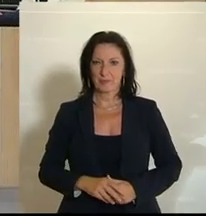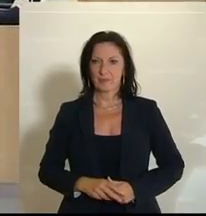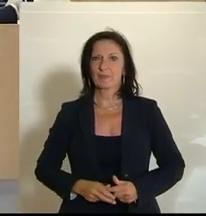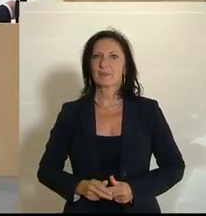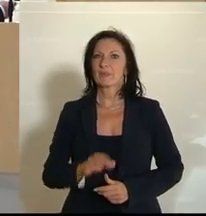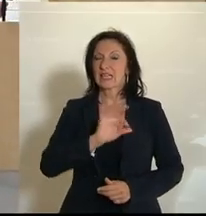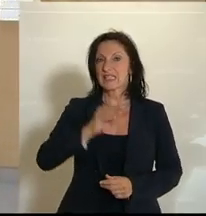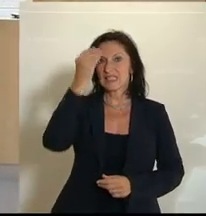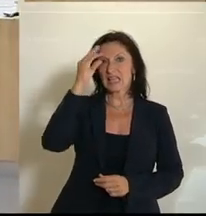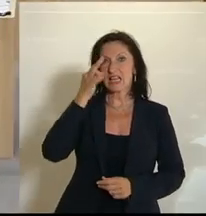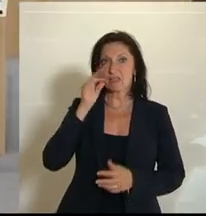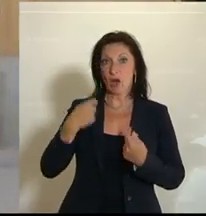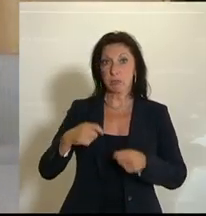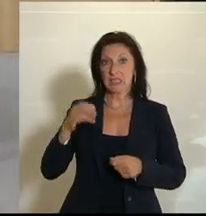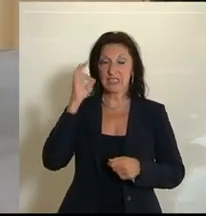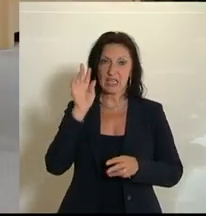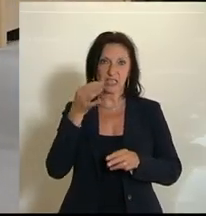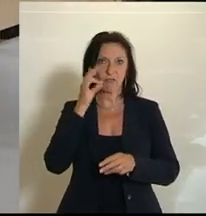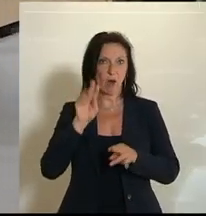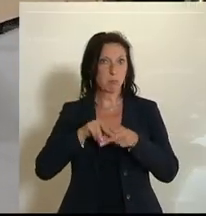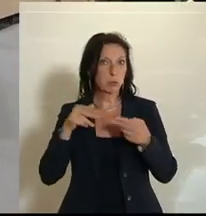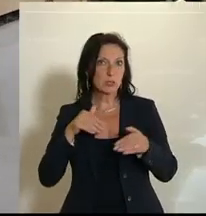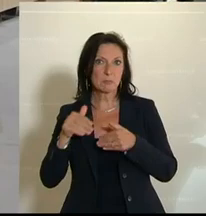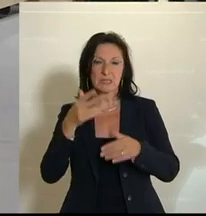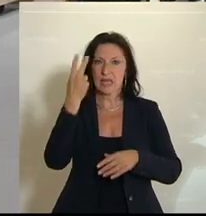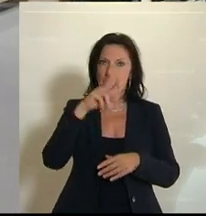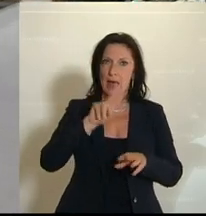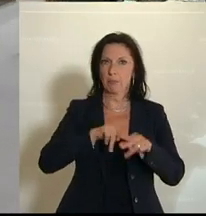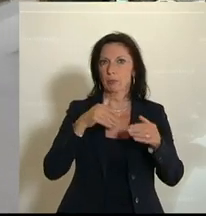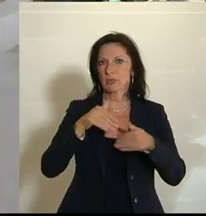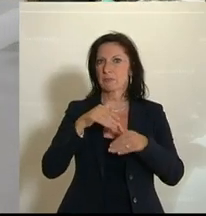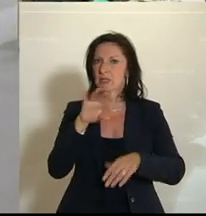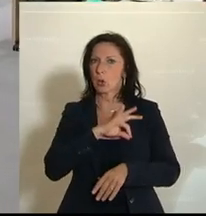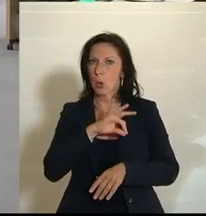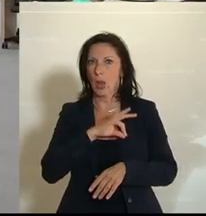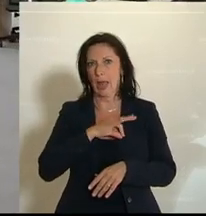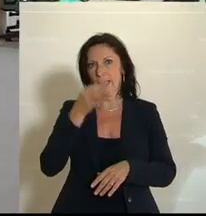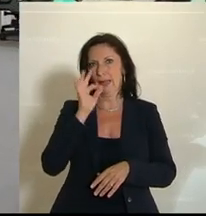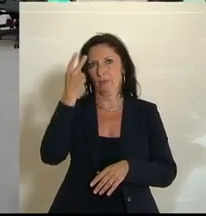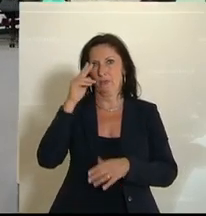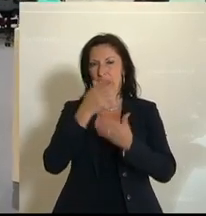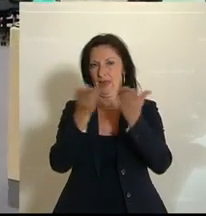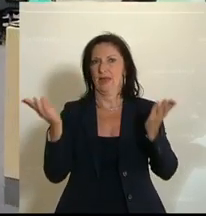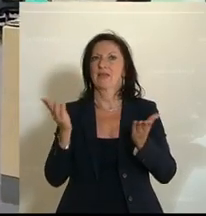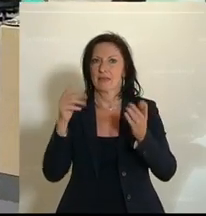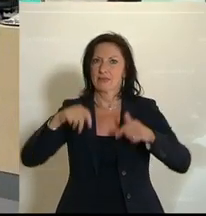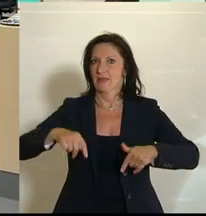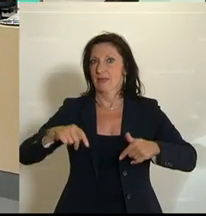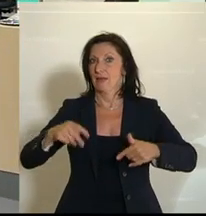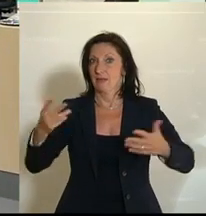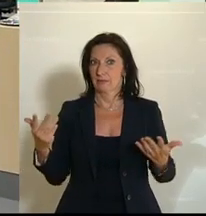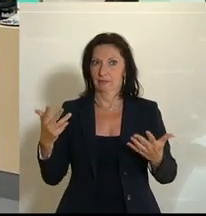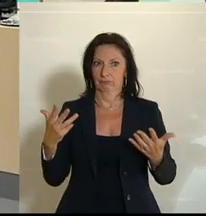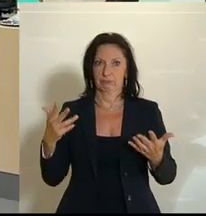Sehr geehrte Frau Präsidentin, Frau Bundesminister, Herr Bundesminister, geschätzte Kolleginnen und Kollegen, geschätzte Damen und Herren. Ja, wir haben hier eine